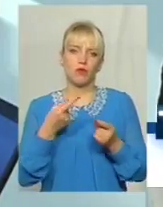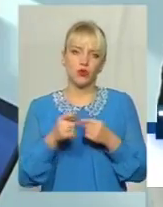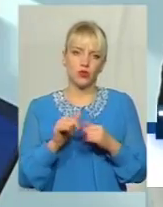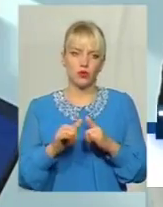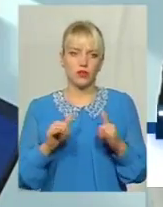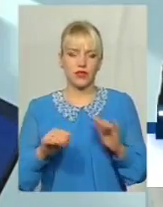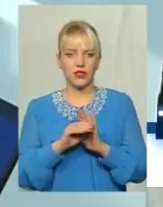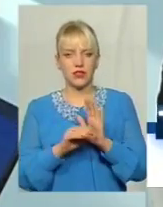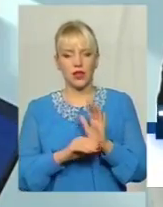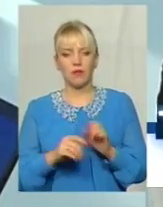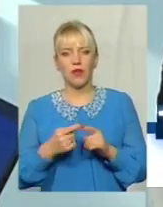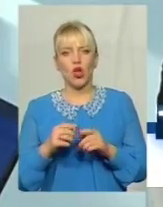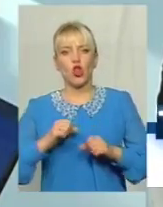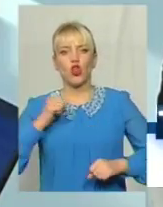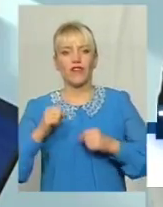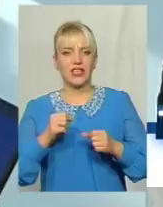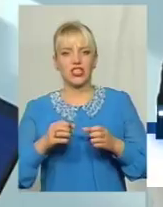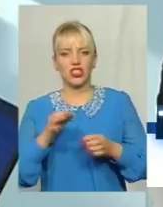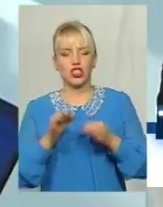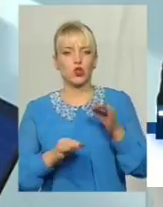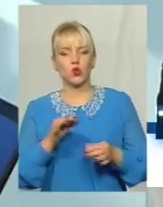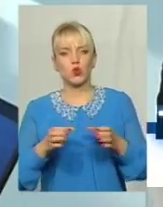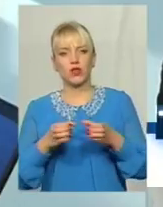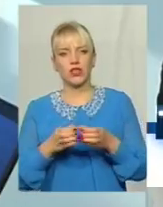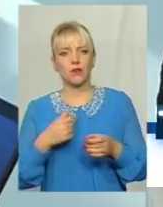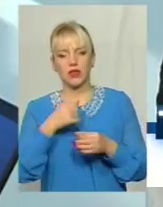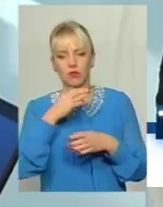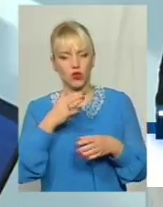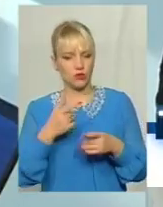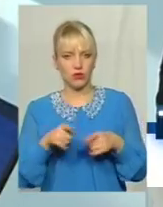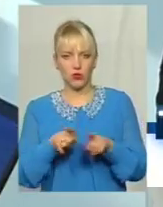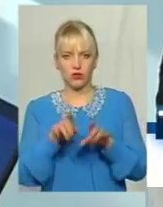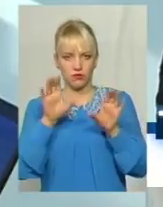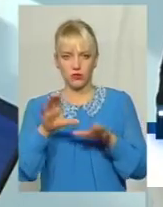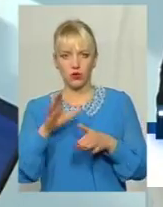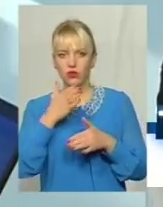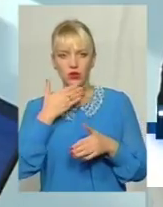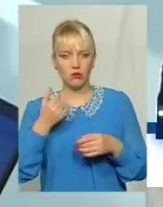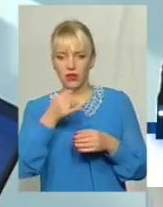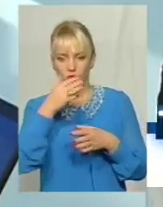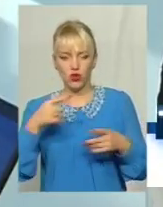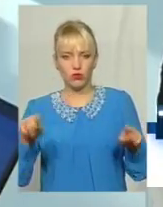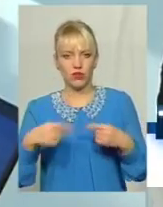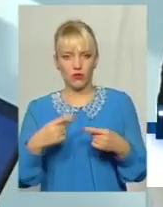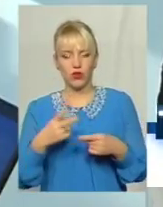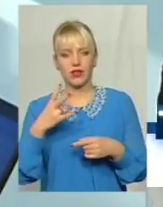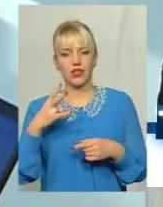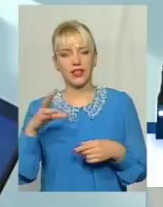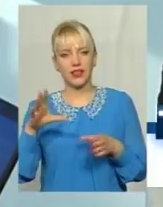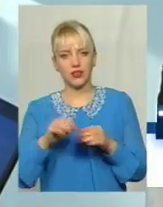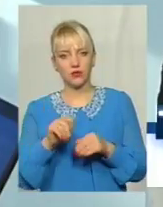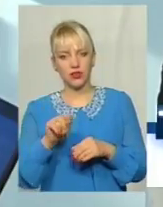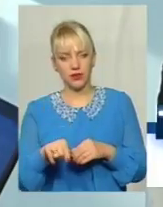систему Творецькі суди, на жаль, ми не можемо Незаконодавством не передбачимо Ми не можемо їх створювати і так далі Разом з тим,